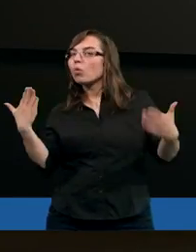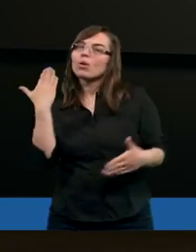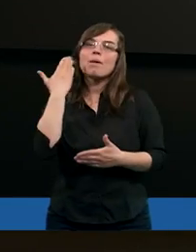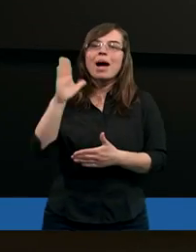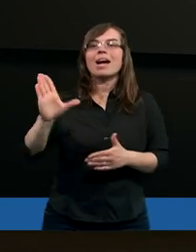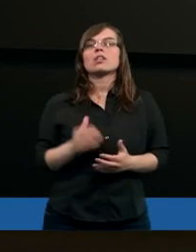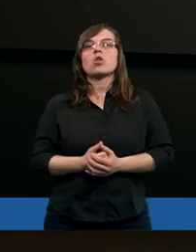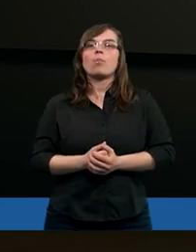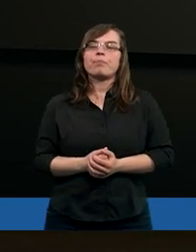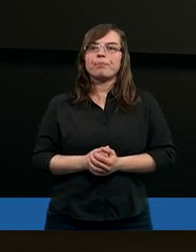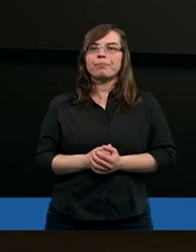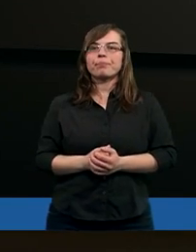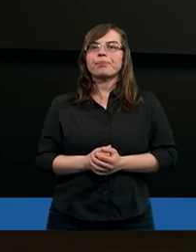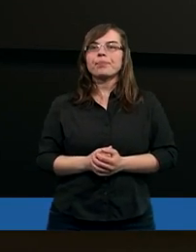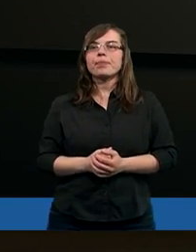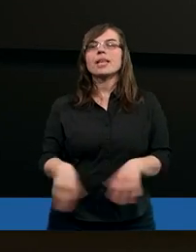bardzo.